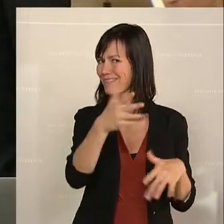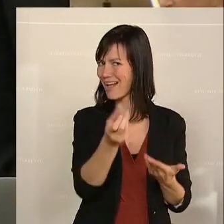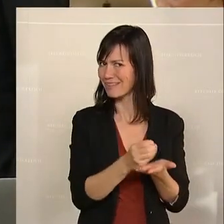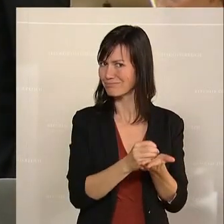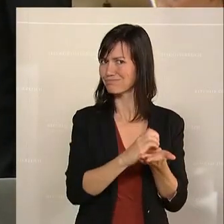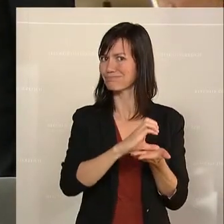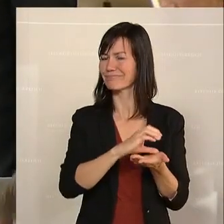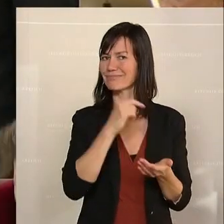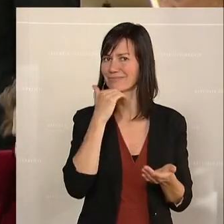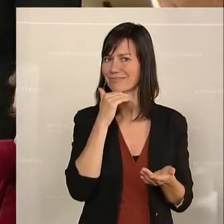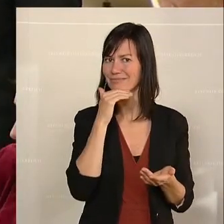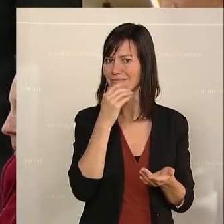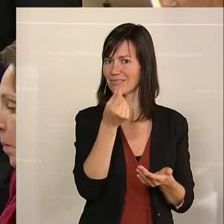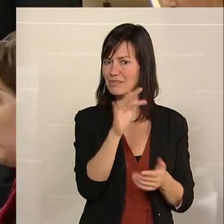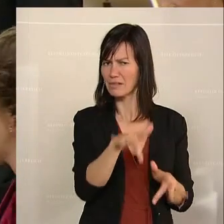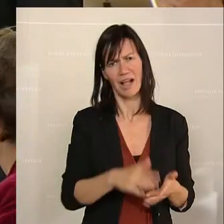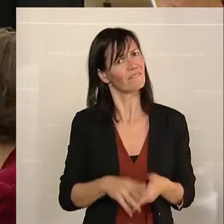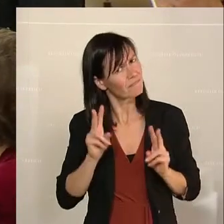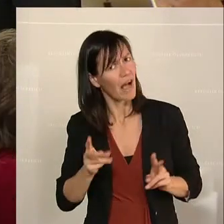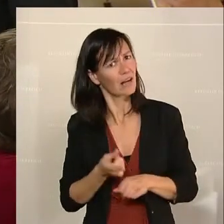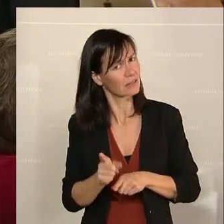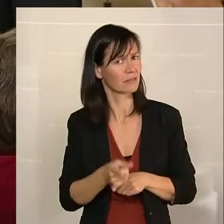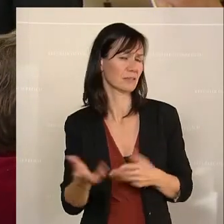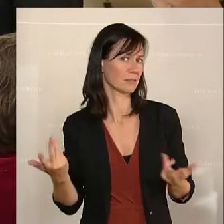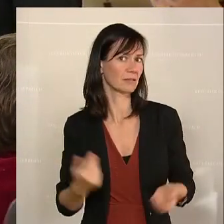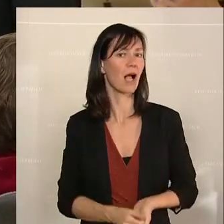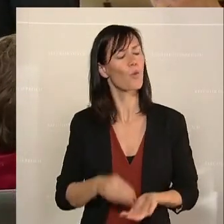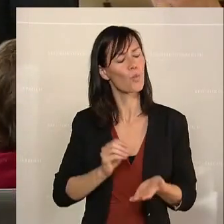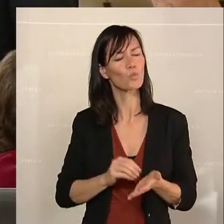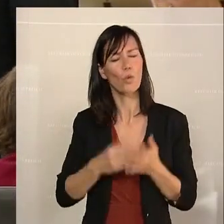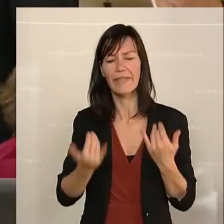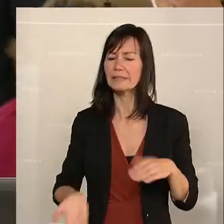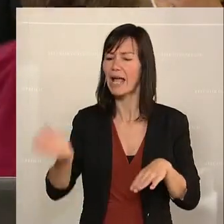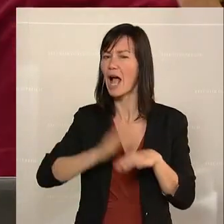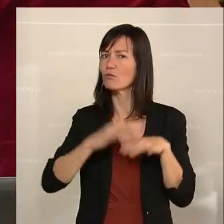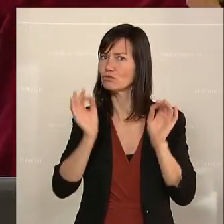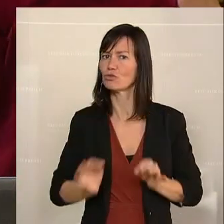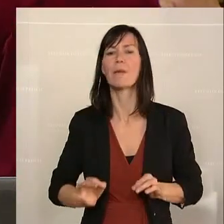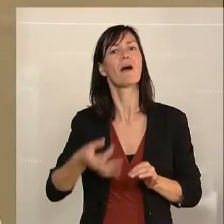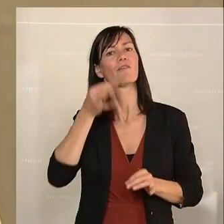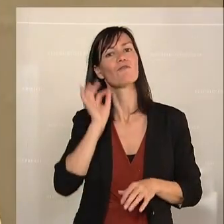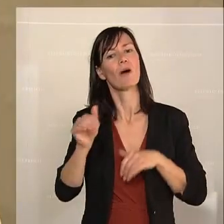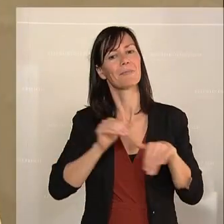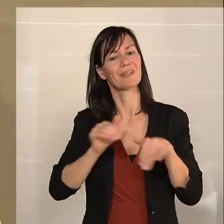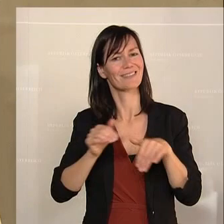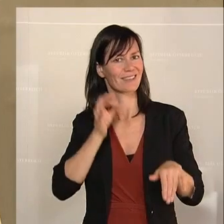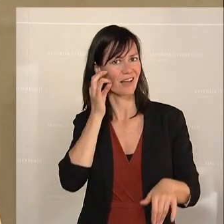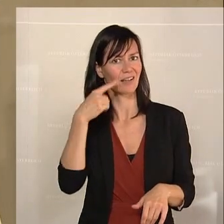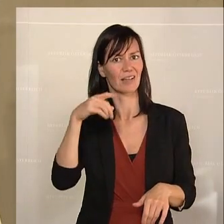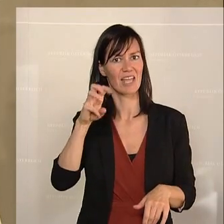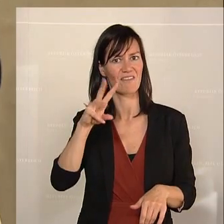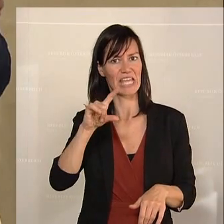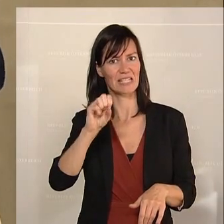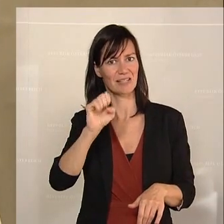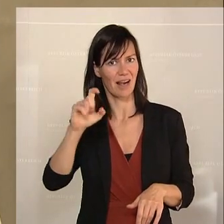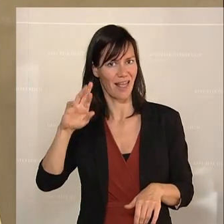zynisch. Und jetzt kommt noch der sogenannte Tupferl auf die Mie. Jetzt kommt die Ministerin Gewessler her und die grüne Fraktion, die ja